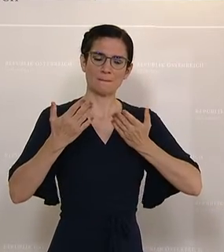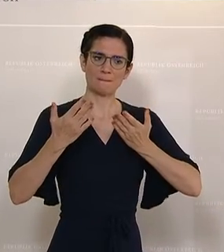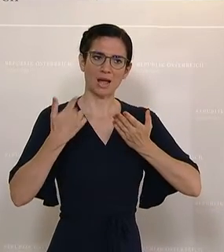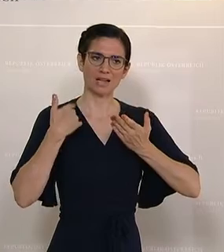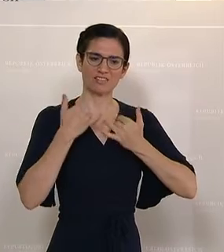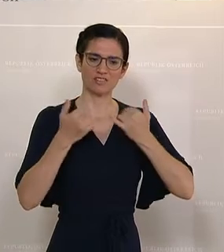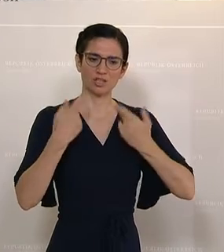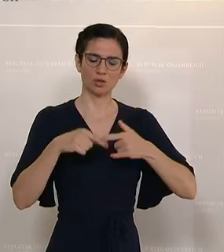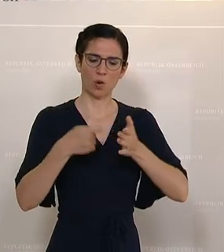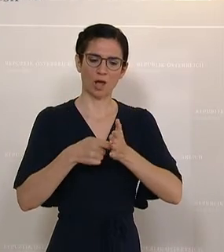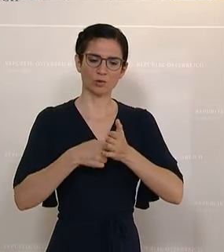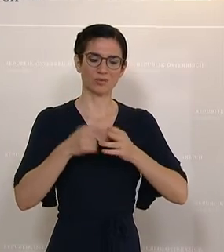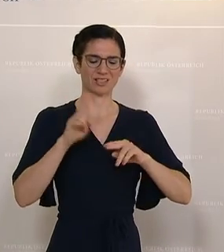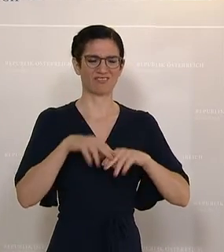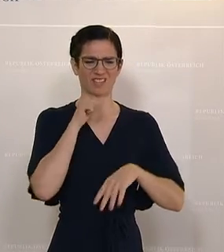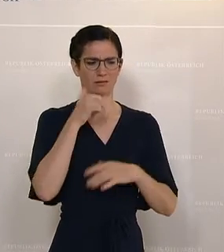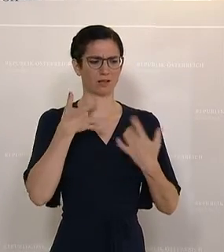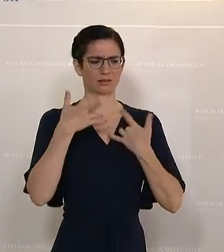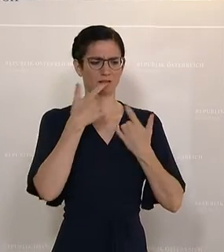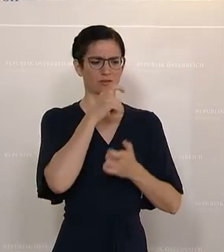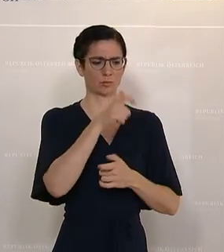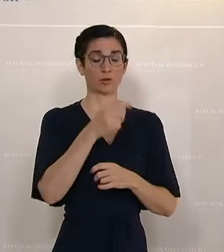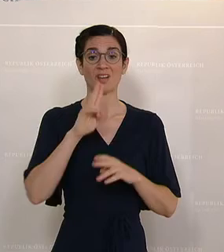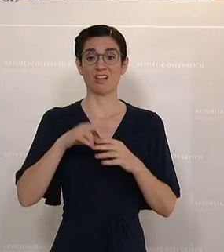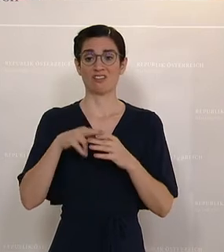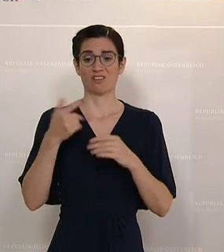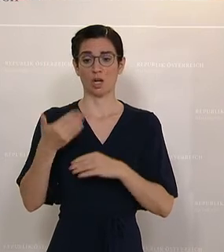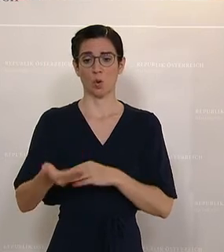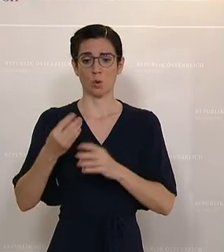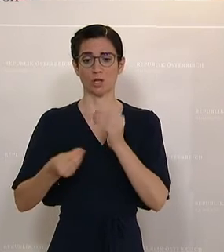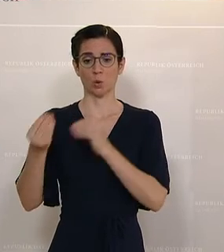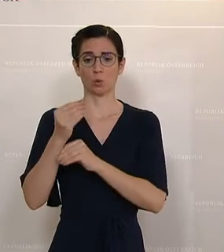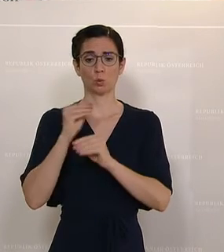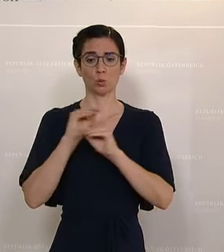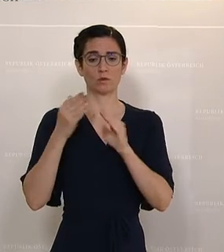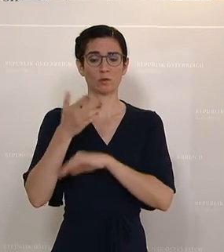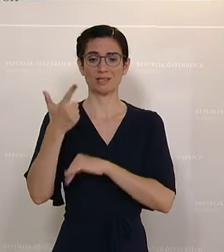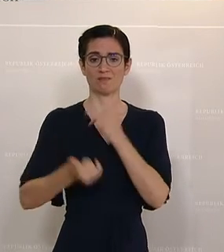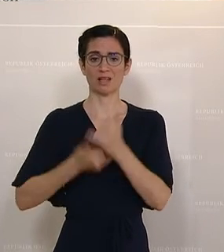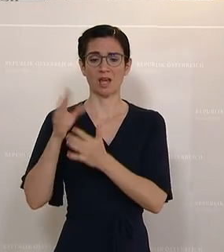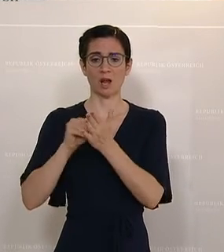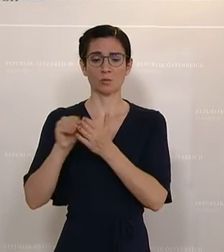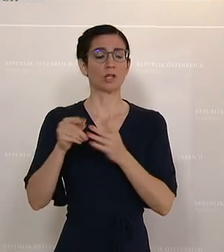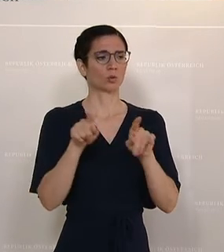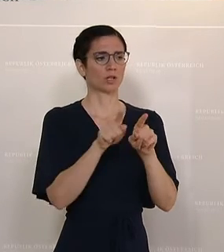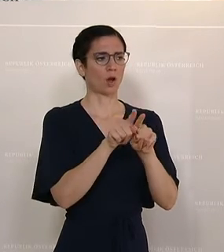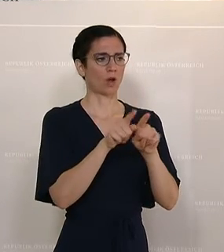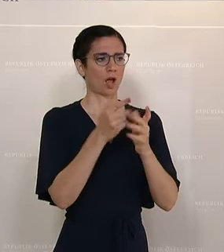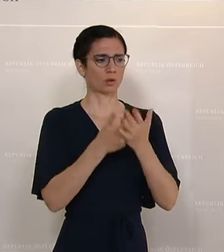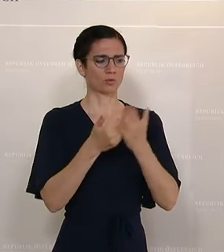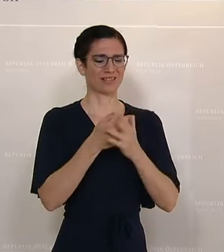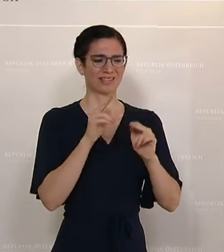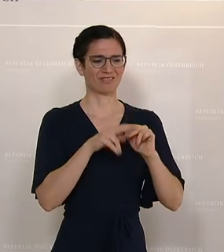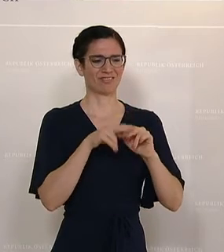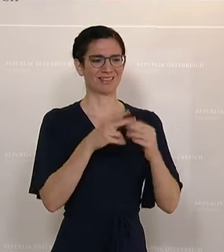wird? Wie soll das funktionieren, wenn Gehaltserhöhungen nur für zwei Jahre bezahlt werden? Und gerade in der Ausbildung, wenn der